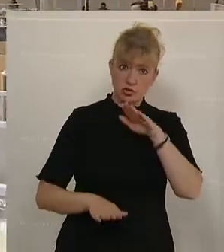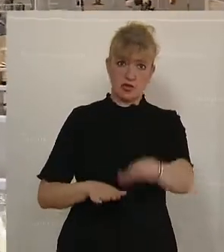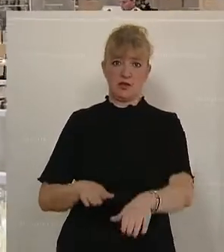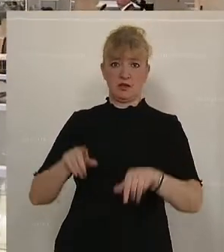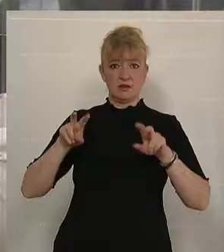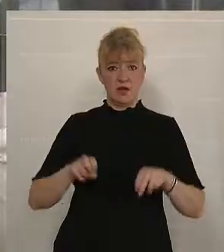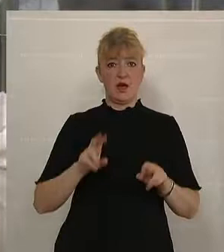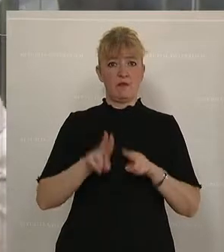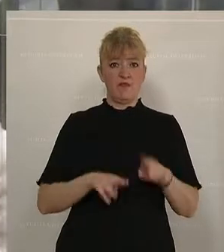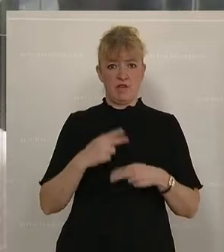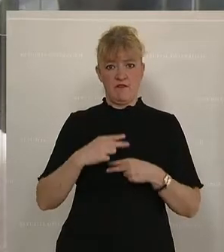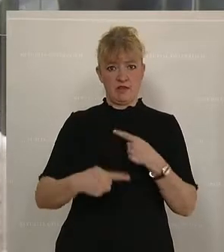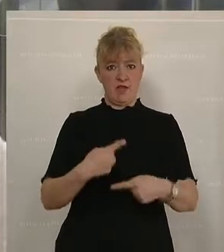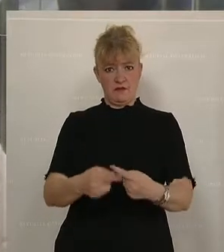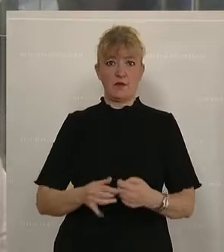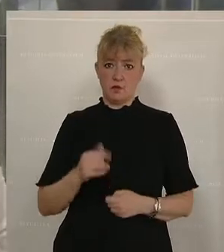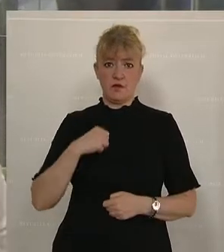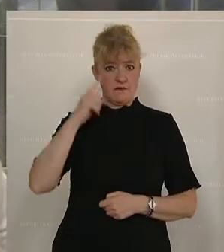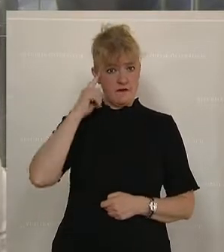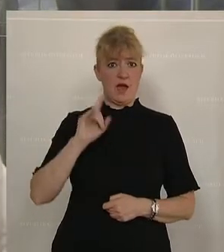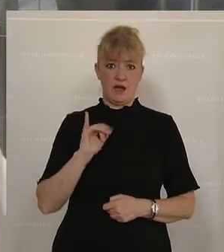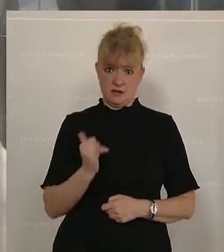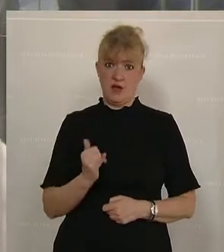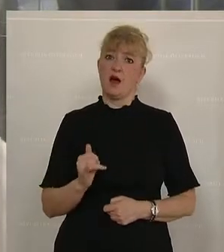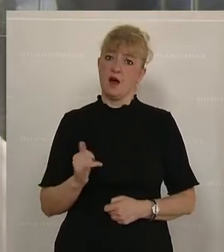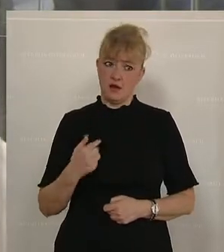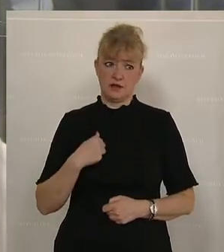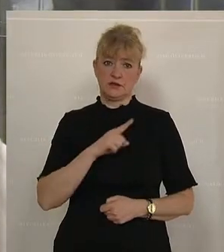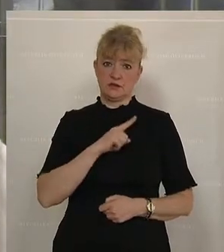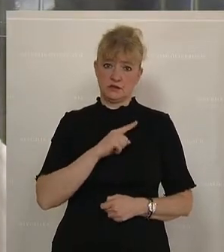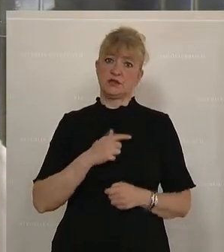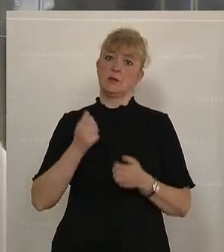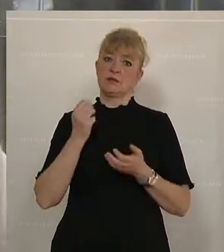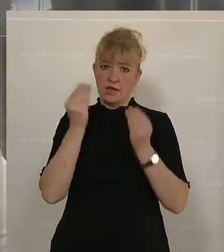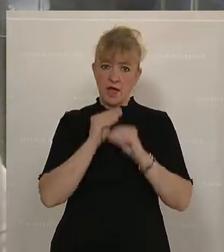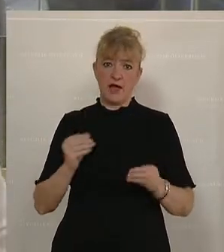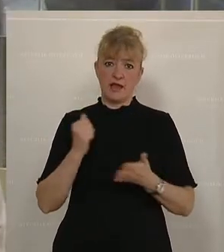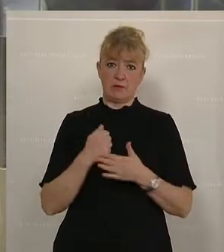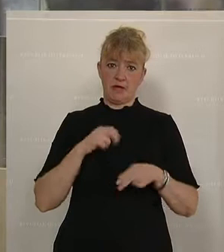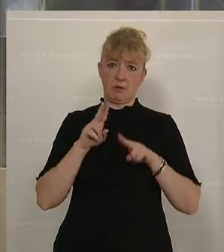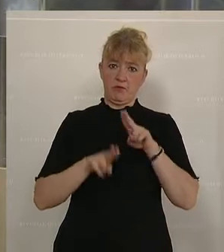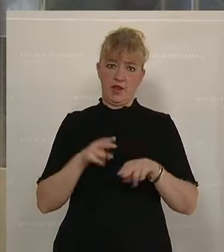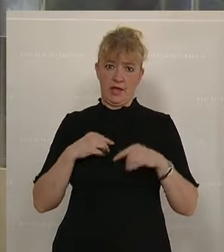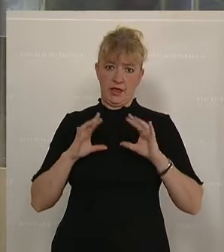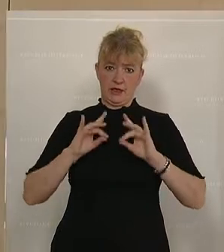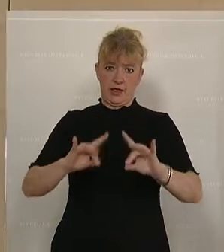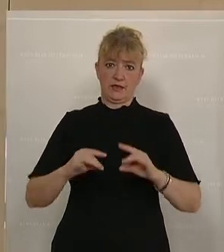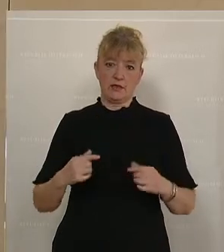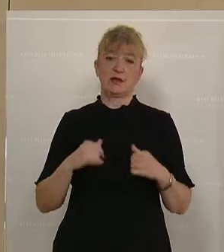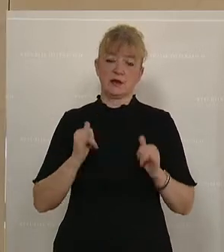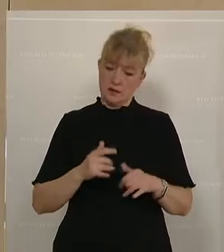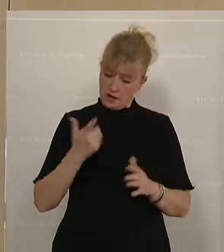Pflegeweiterentwicklung. Und ich weiß, wovon ich spreche. Ich bin selbst als Ehrenamtlich in der Pflege aktiv. Und ich weiß, welche Herausforderungen hier gegeben sind,